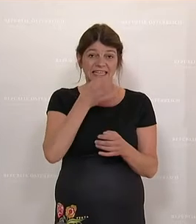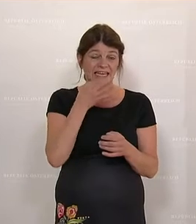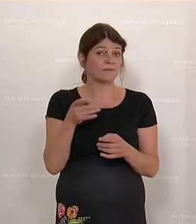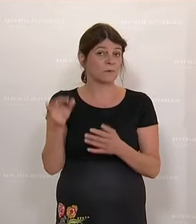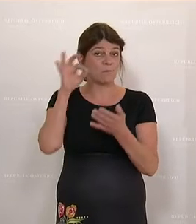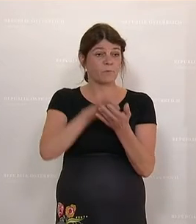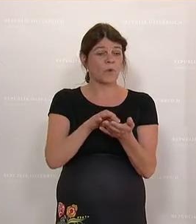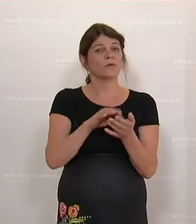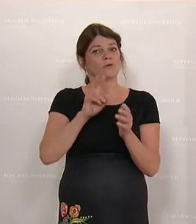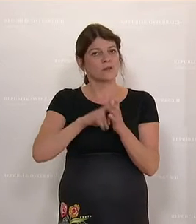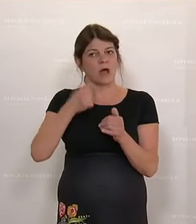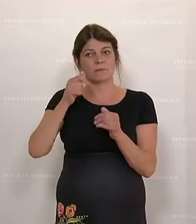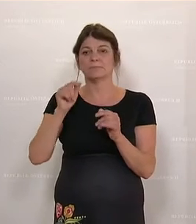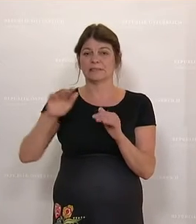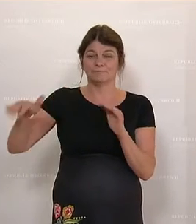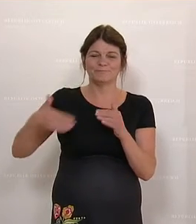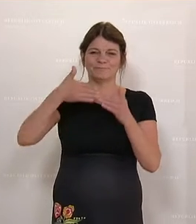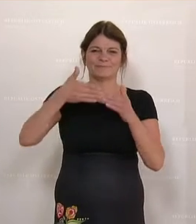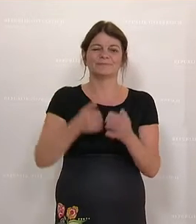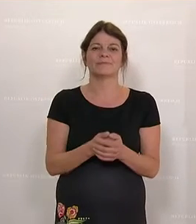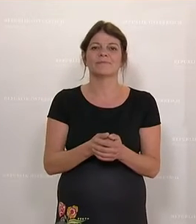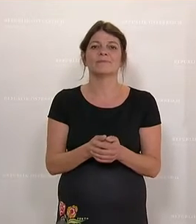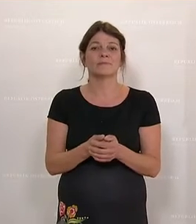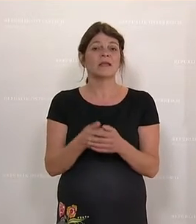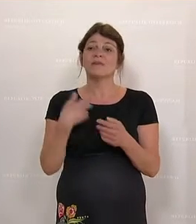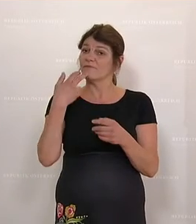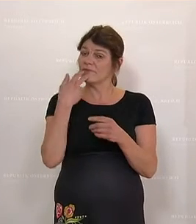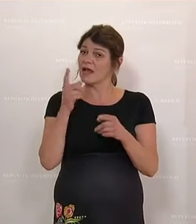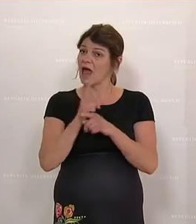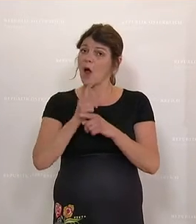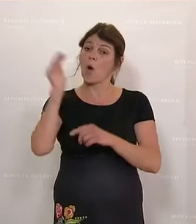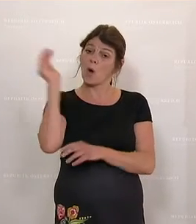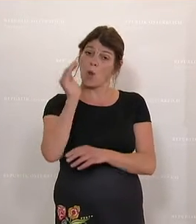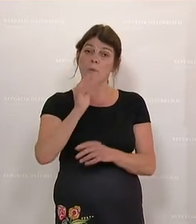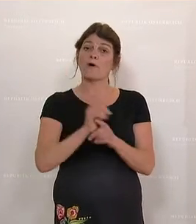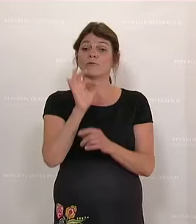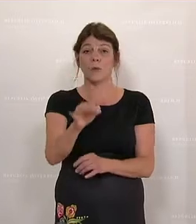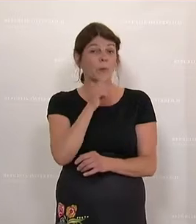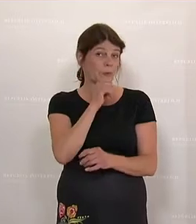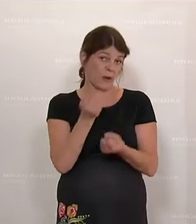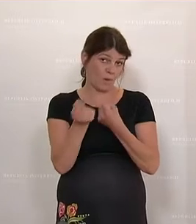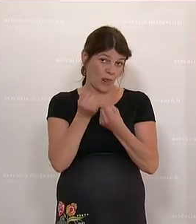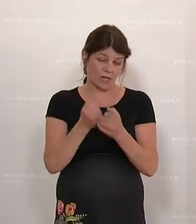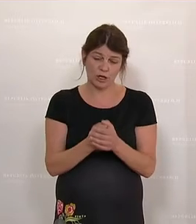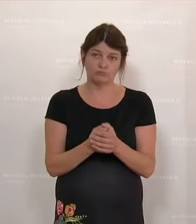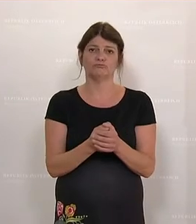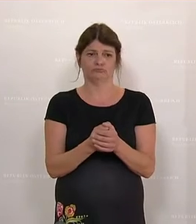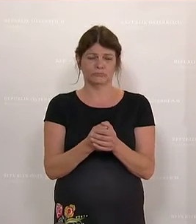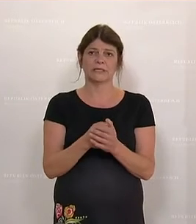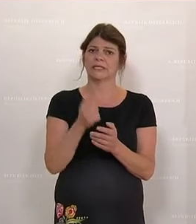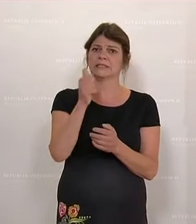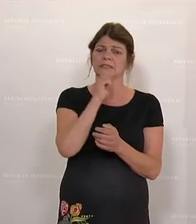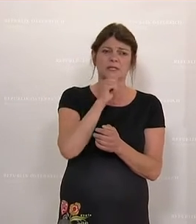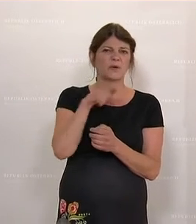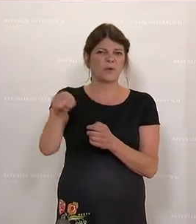Punkt ein bisschen Lob auch einzubringen für grüne Politiker. Keine Angst, die grünen Fundamentalisten